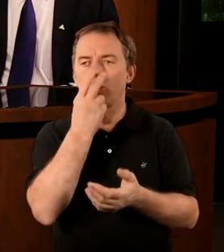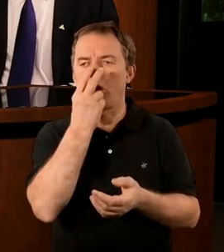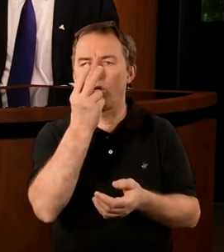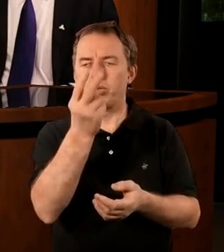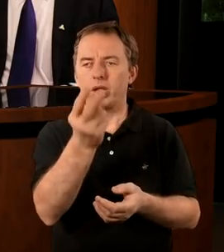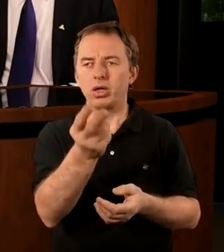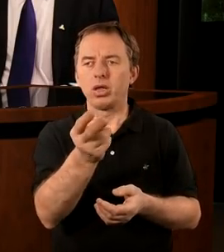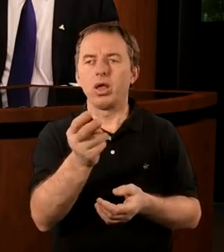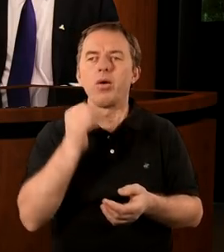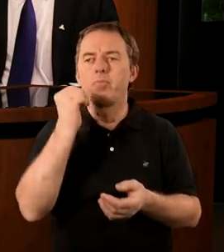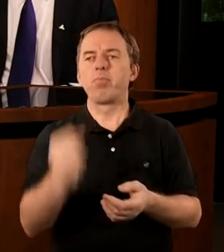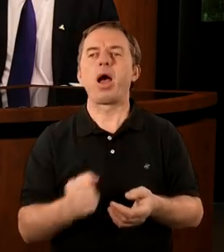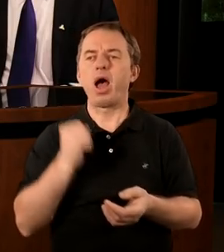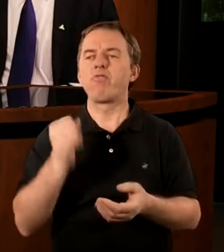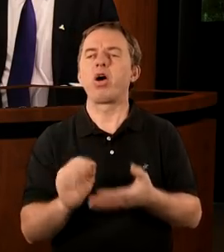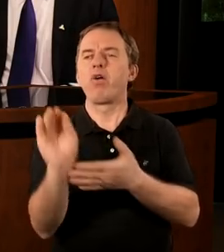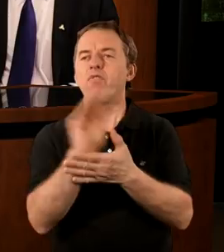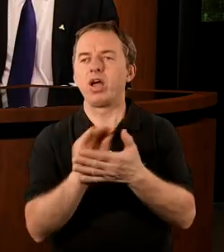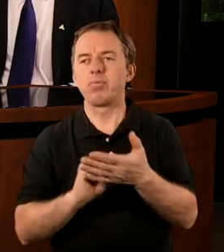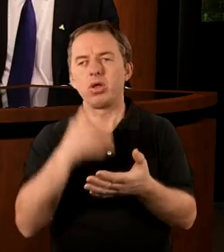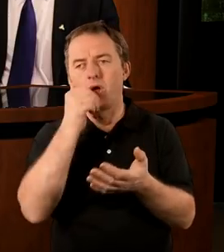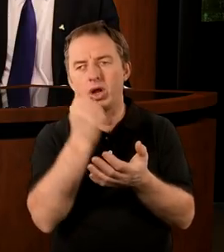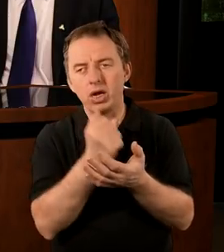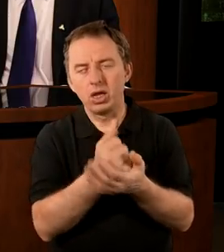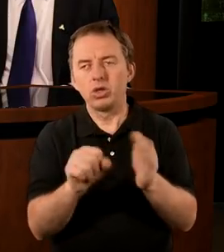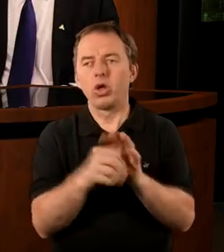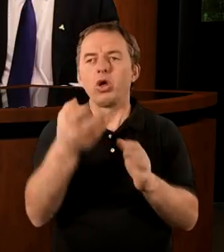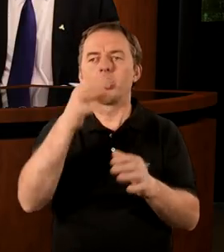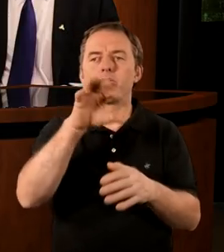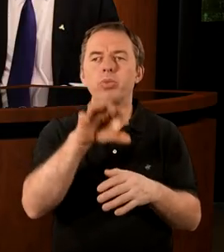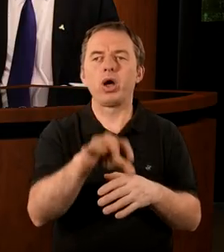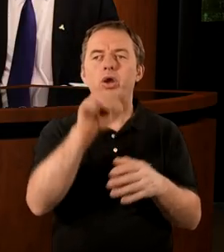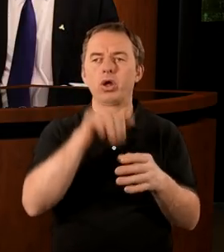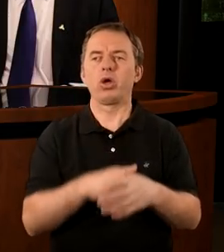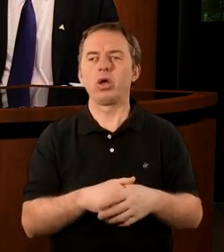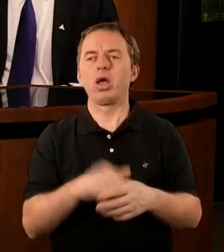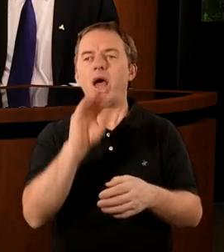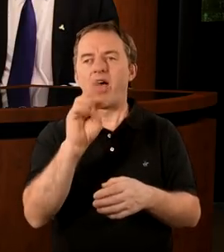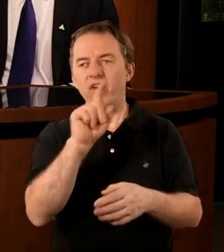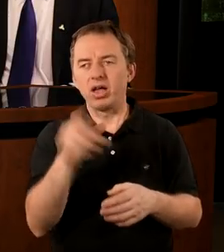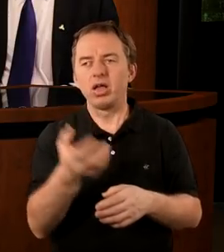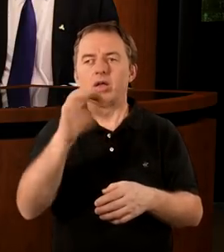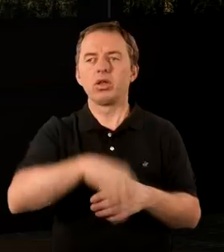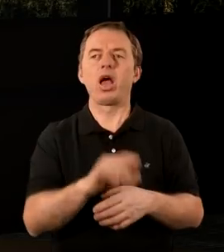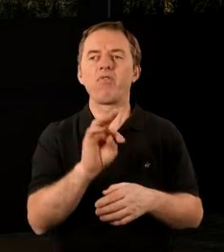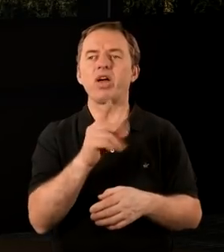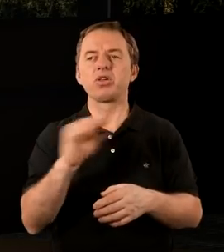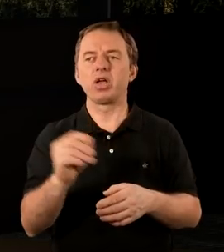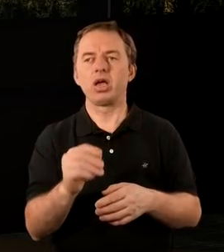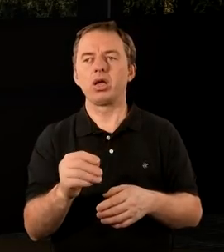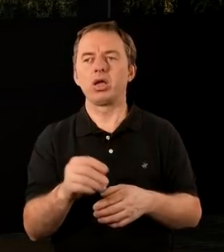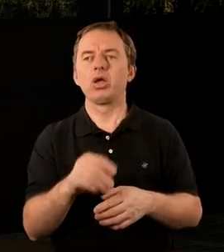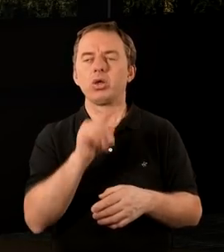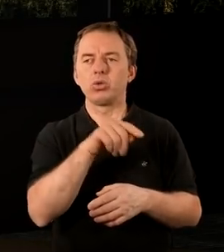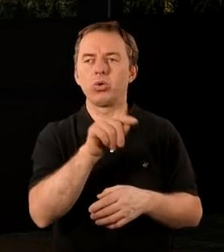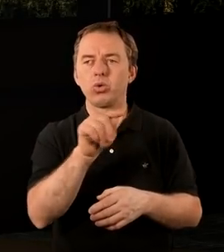Zobaczmy, tak jak apostoł Paweł chociażby pisał listy, no to jest list do zboru, do Efezjan, do zboru w Efezie.